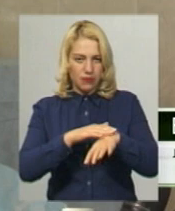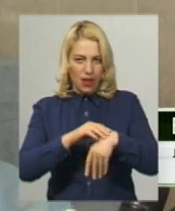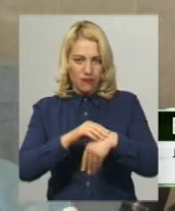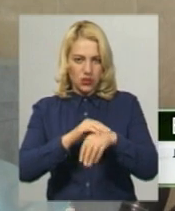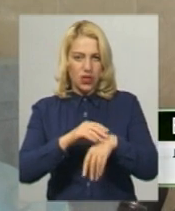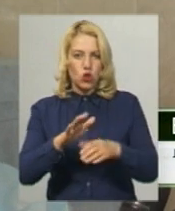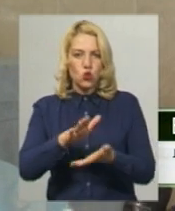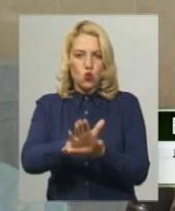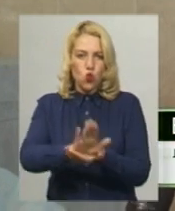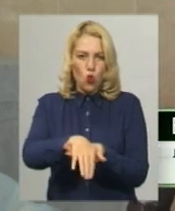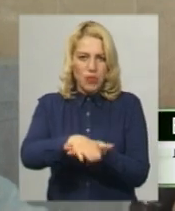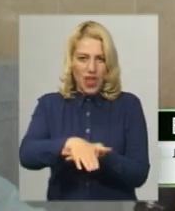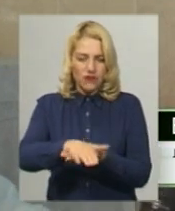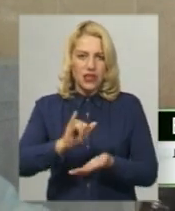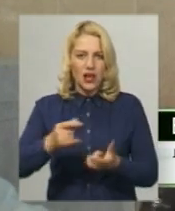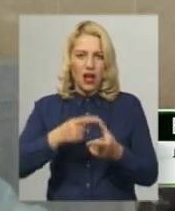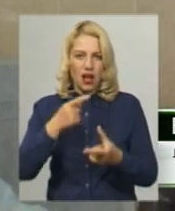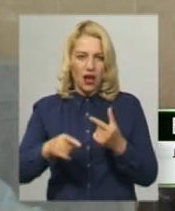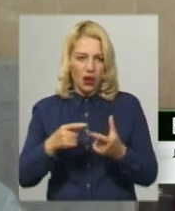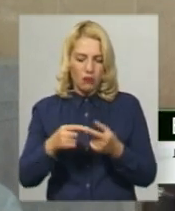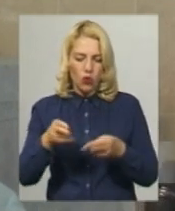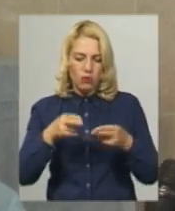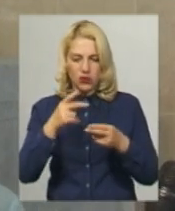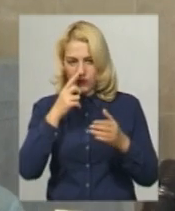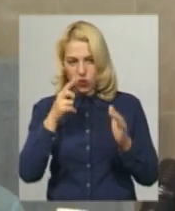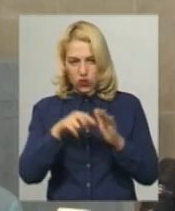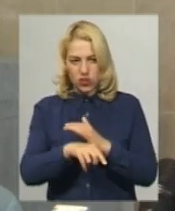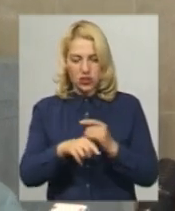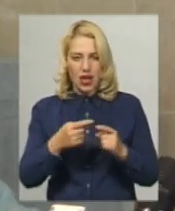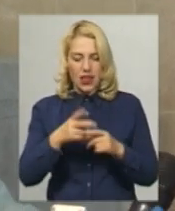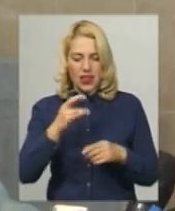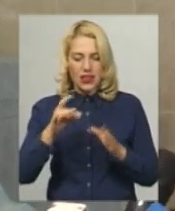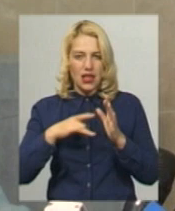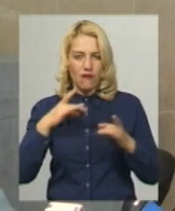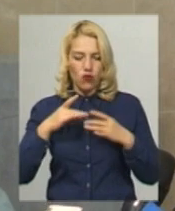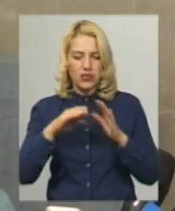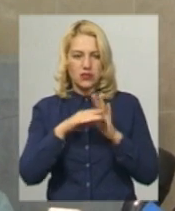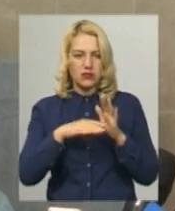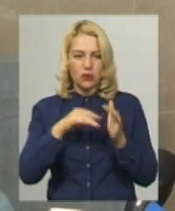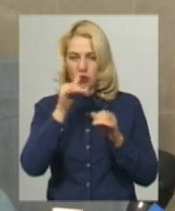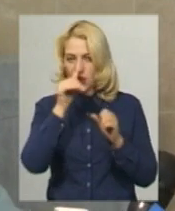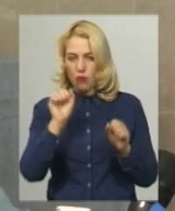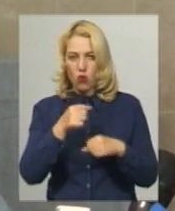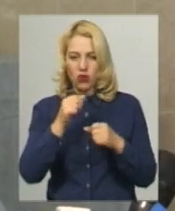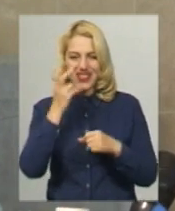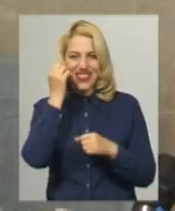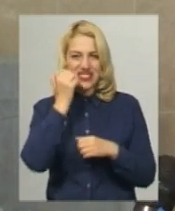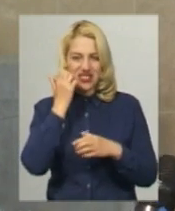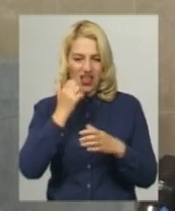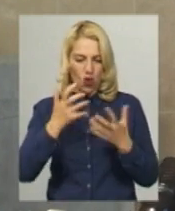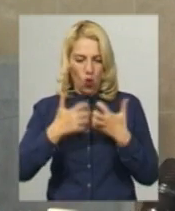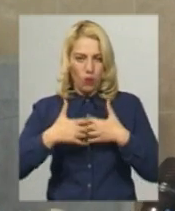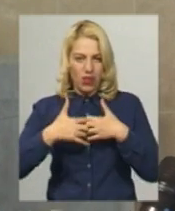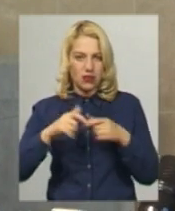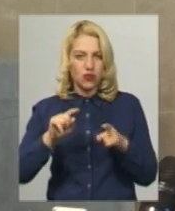-ступневий суглоб або оперативні втручання на периферійній нервовій системі, вони неможливі виконати на старій стійці, тому що